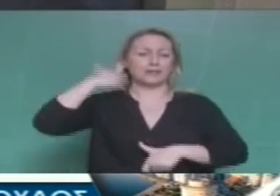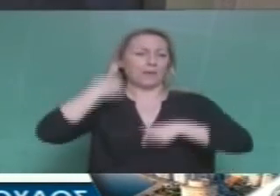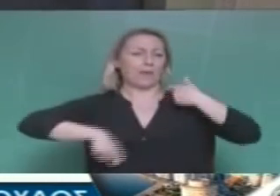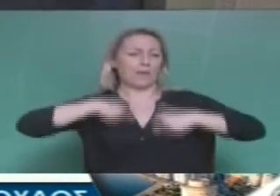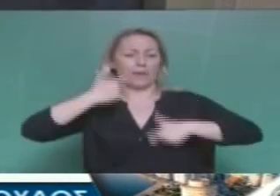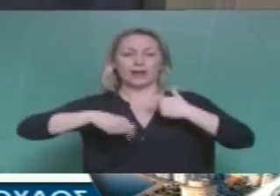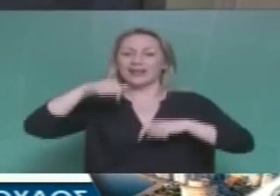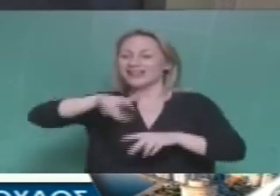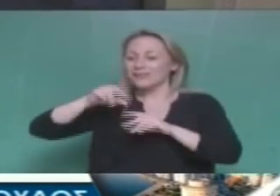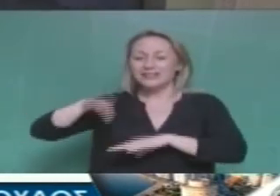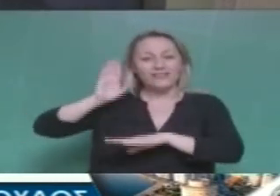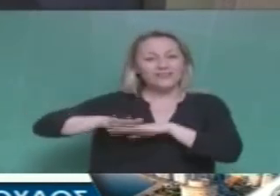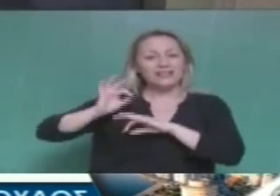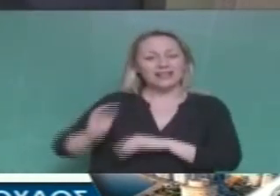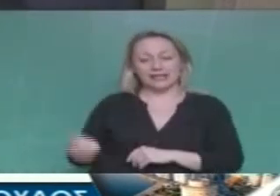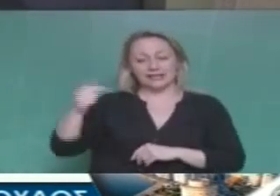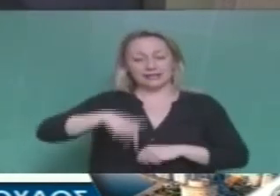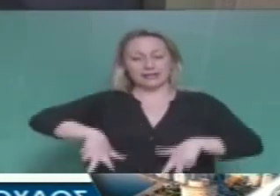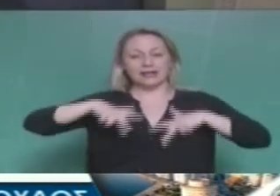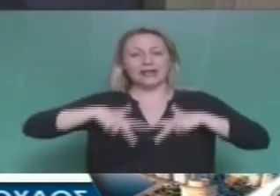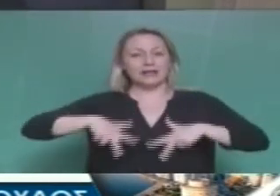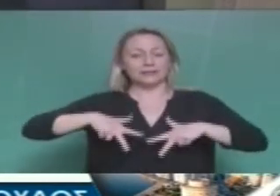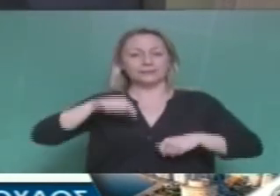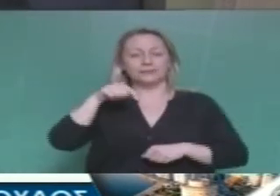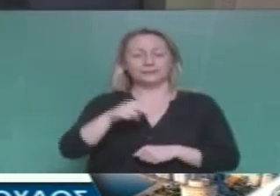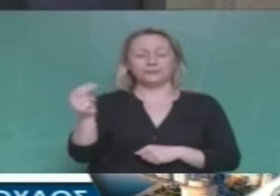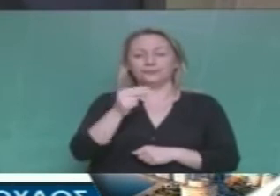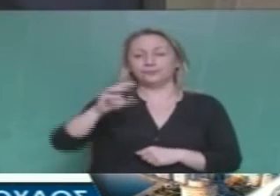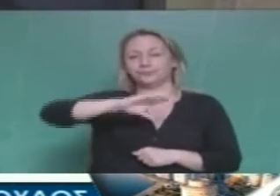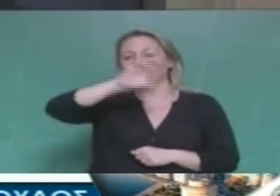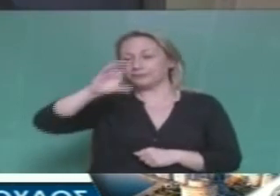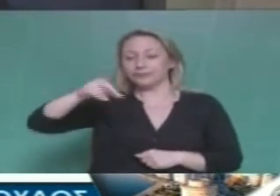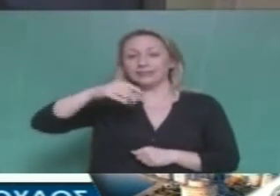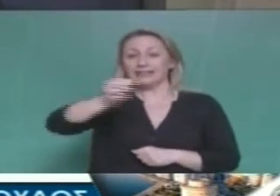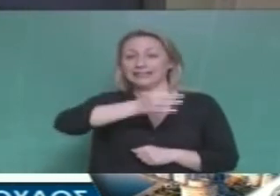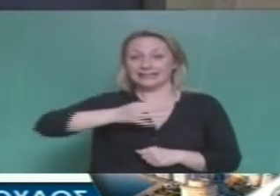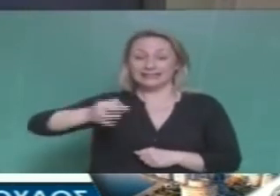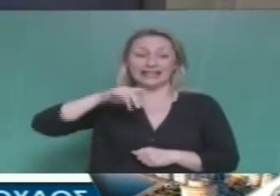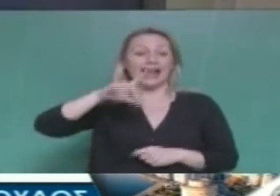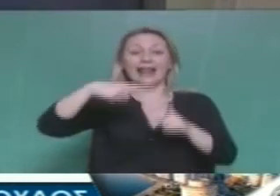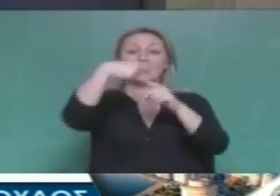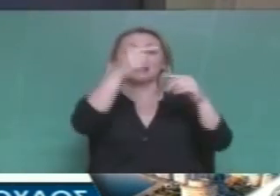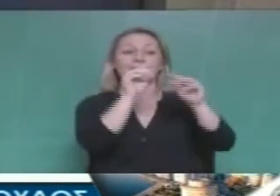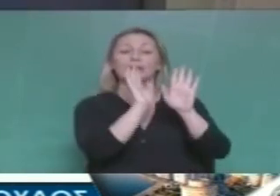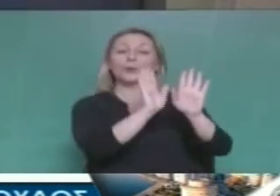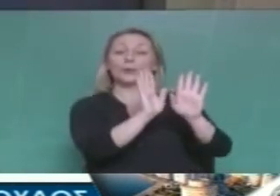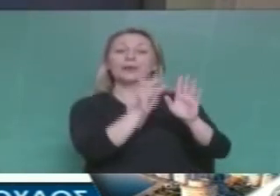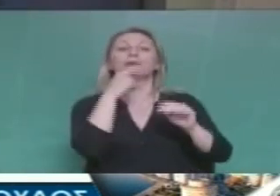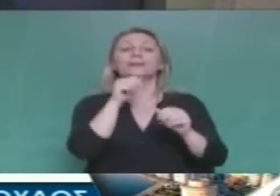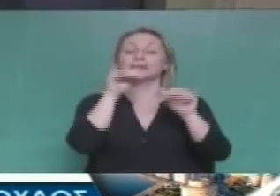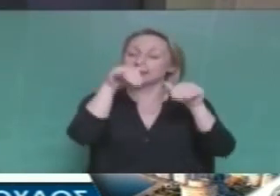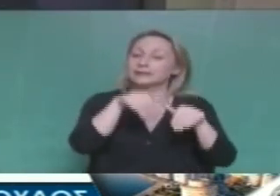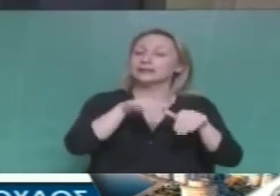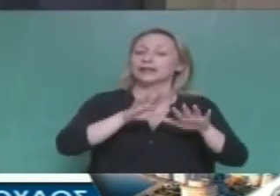που μπορεί να μιλάνε για τους πρόσφυγες στον Εύρο και τα νησιά αλλά για να μην χαλάσουν τη σούπα του ΝΑΤΟ συμφωνούν με αυτό